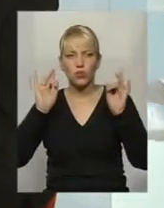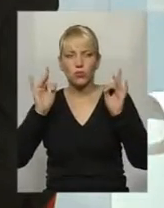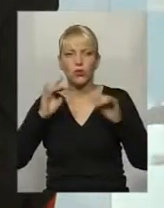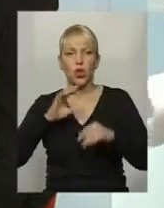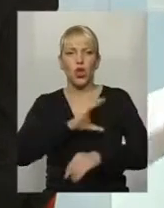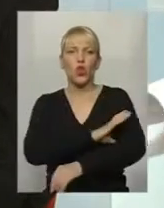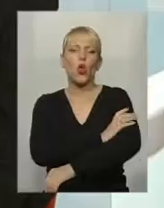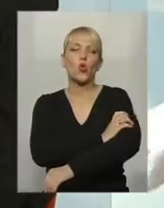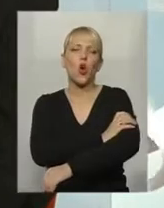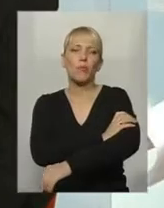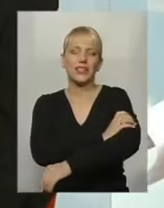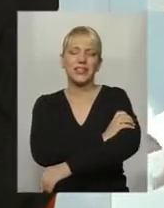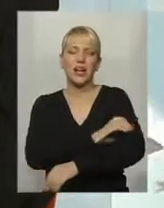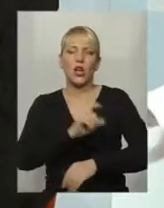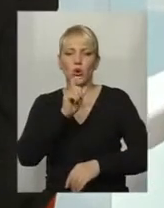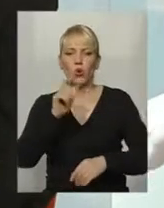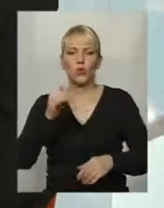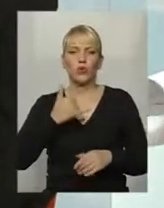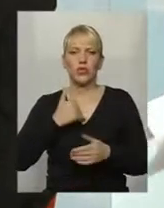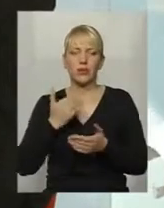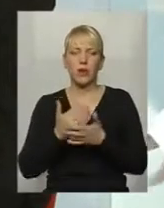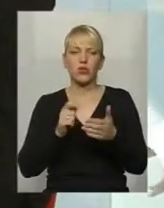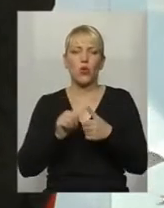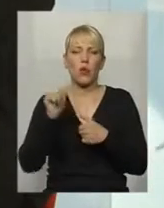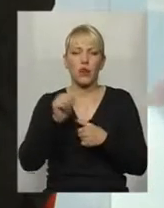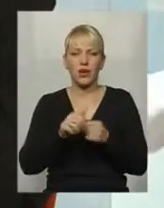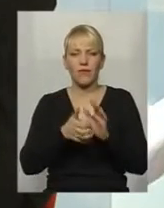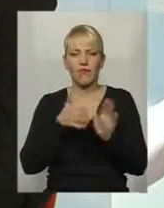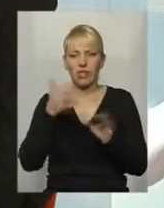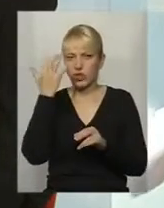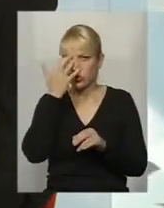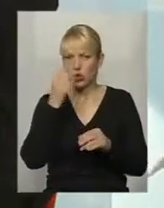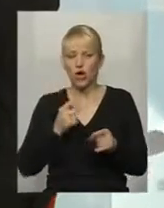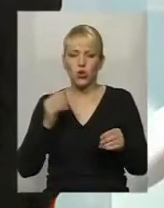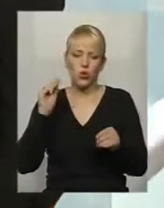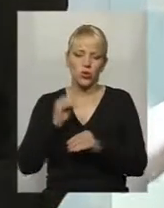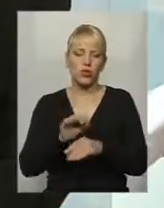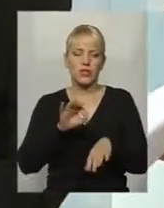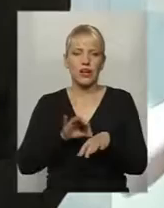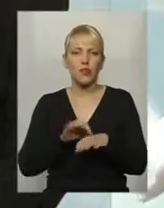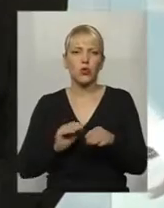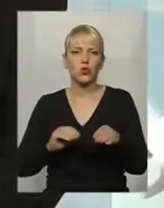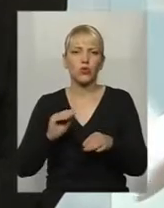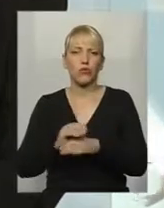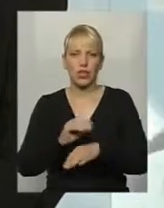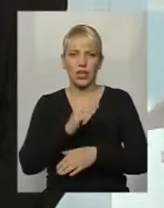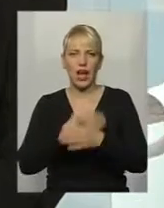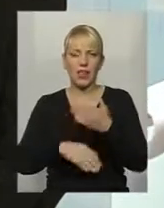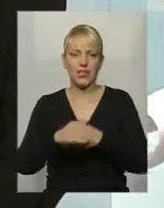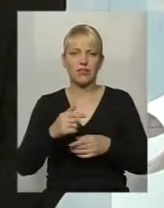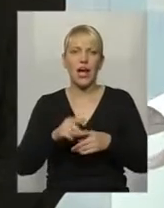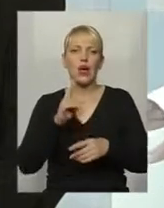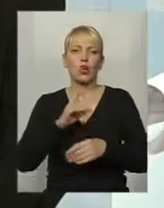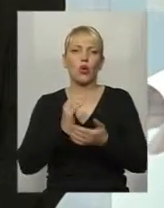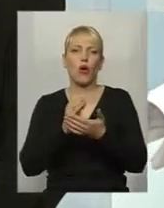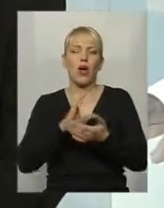люди ж мають, крім вади зору, додаткові захворювання, додаткові каліцтва, тому дуже гіпертонікам це потрібно. А